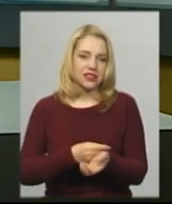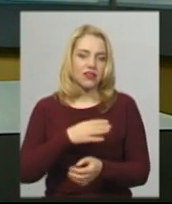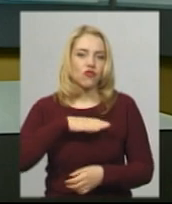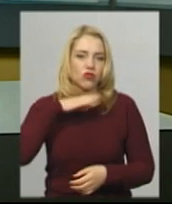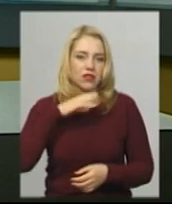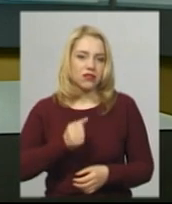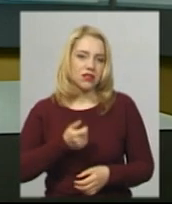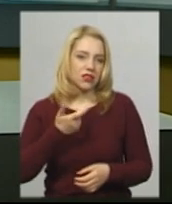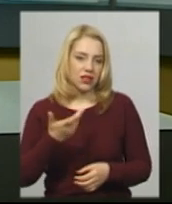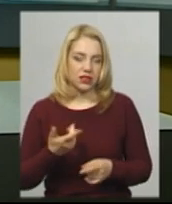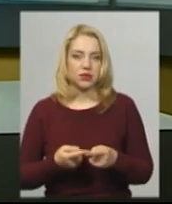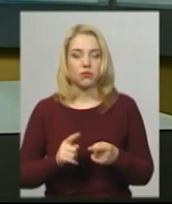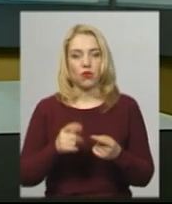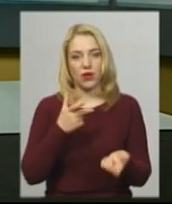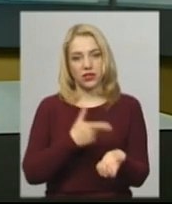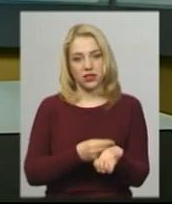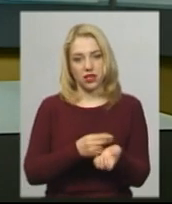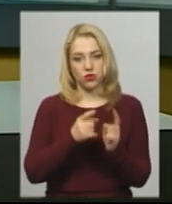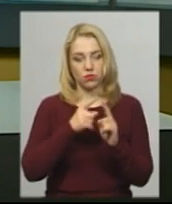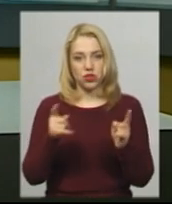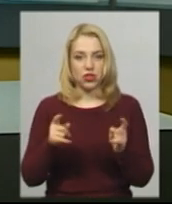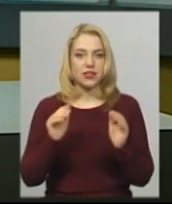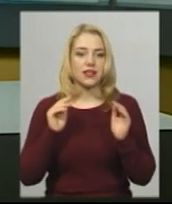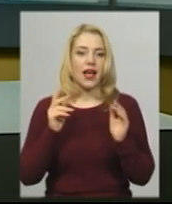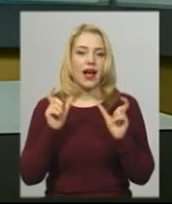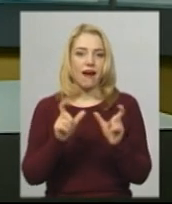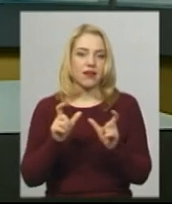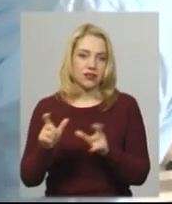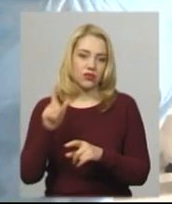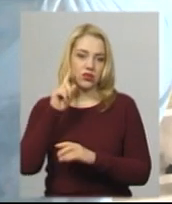Про вакцинацію під час карантину дізнавалась Валерія Ковальчук.